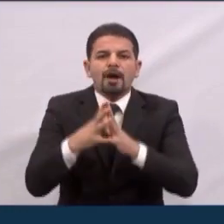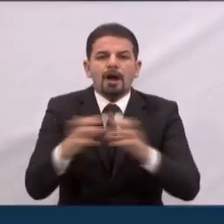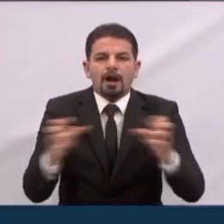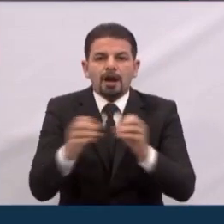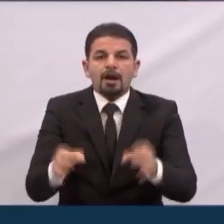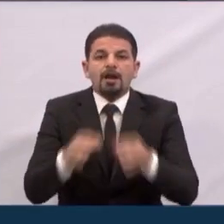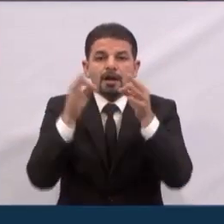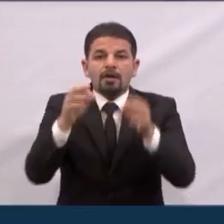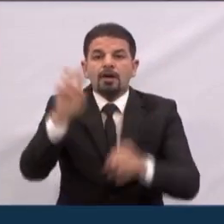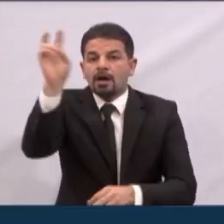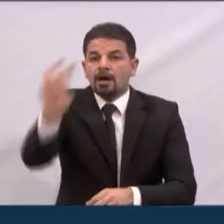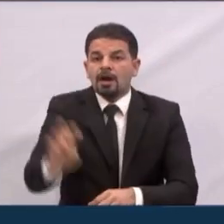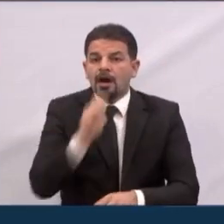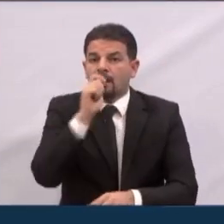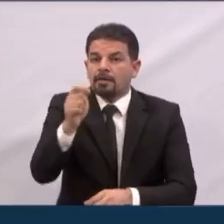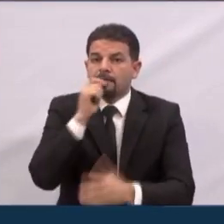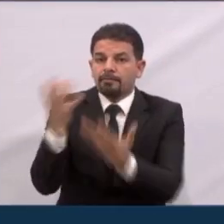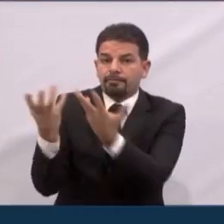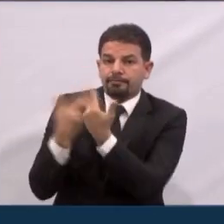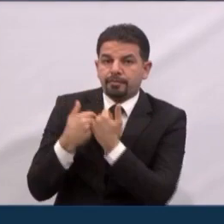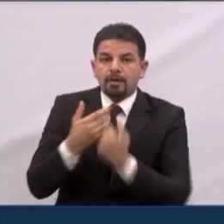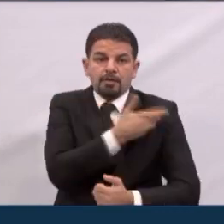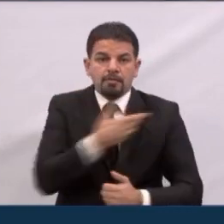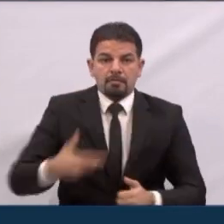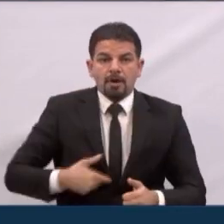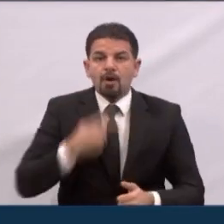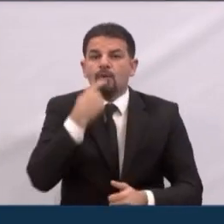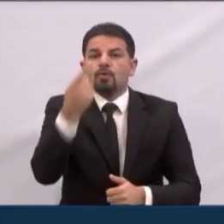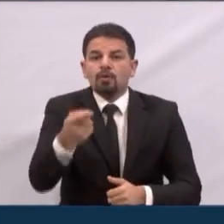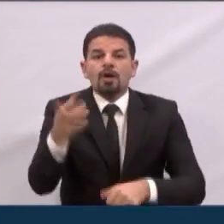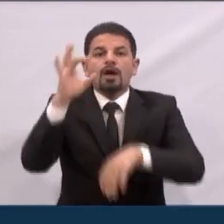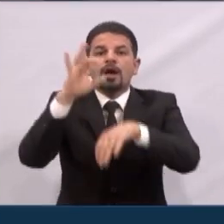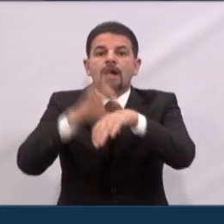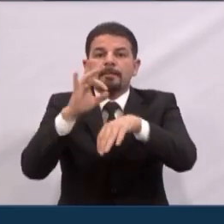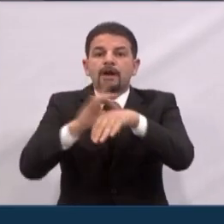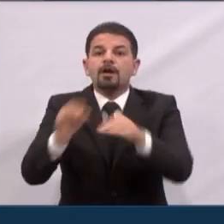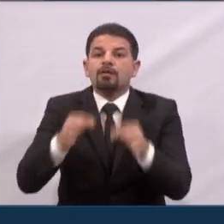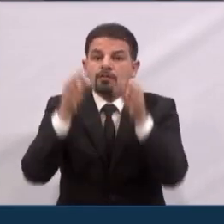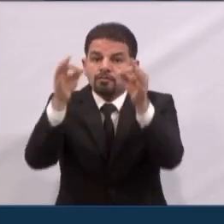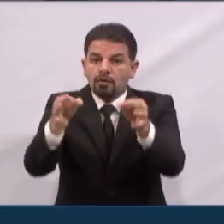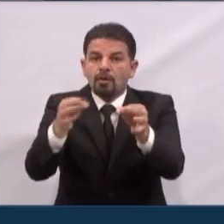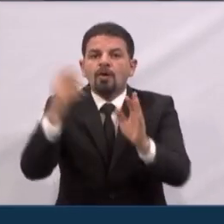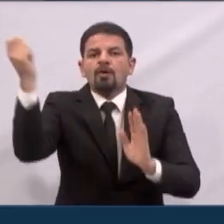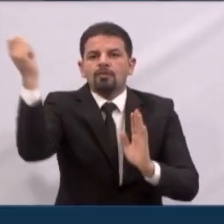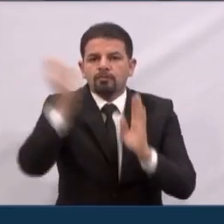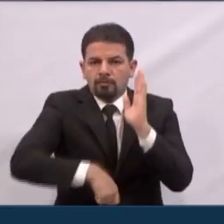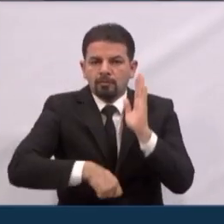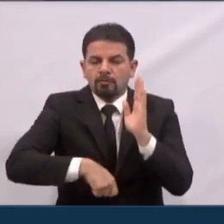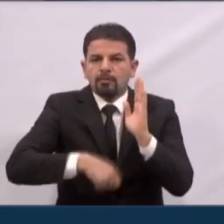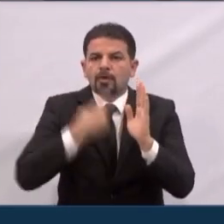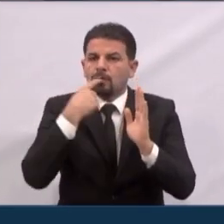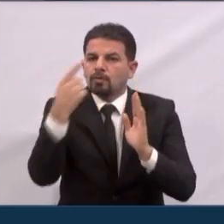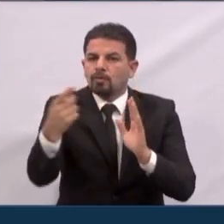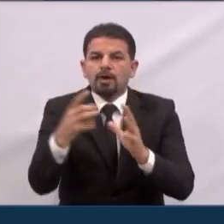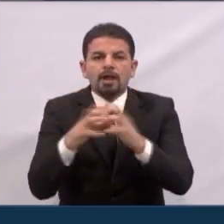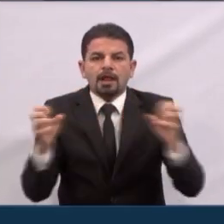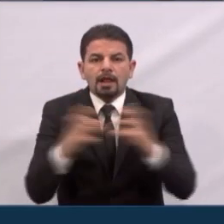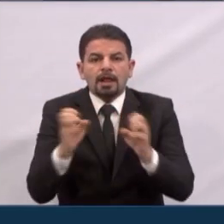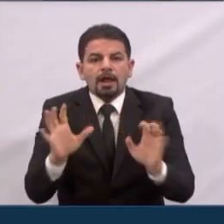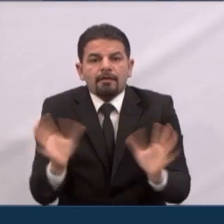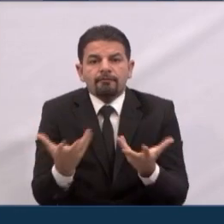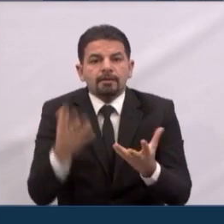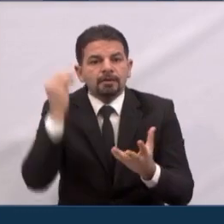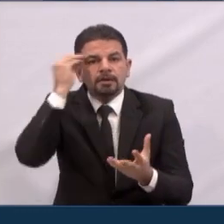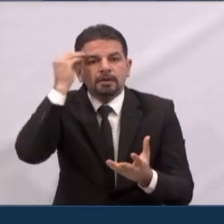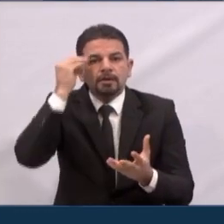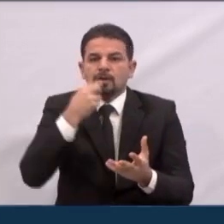مرسل العراقية الإخبارية أن المحكمة تحددت يوم الأربعاء المقبل موعدا لإصدار القرار وكانت المحكمة